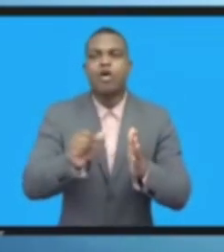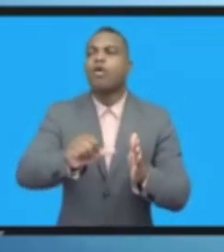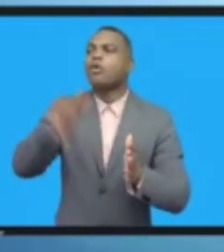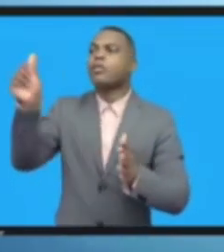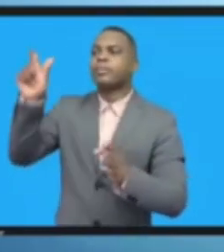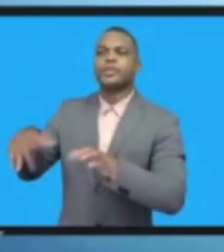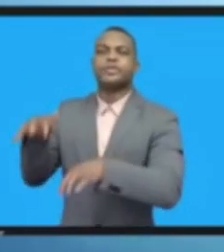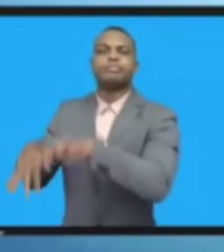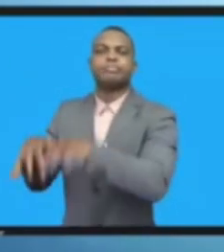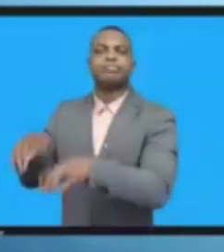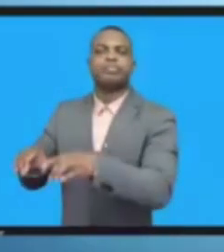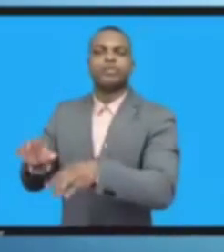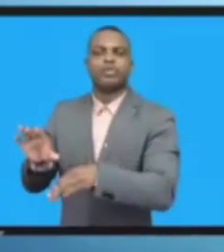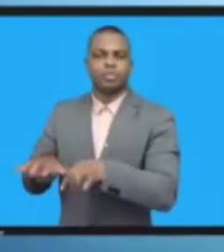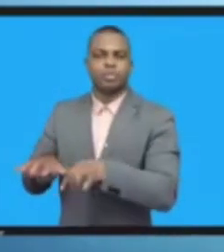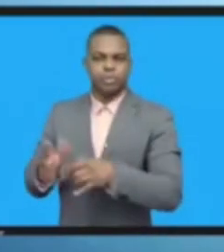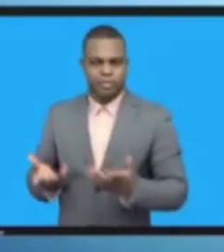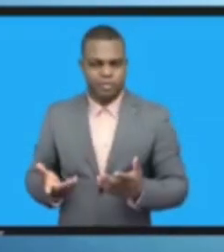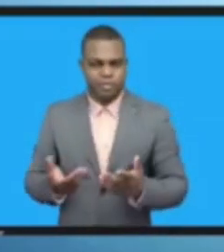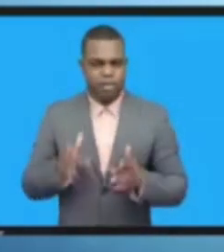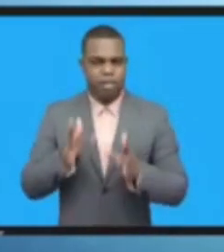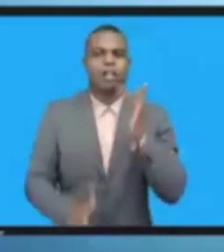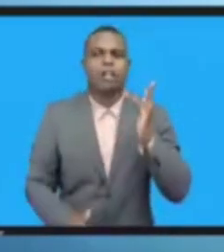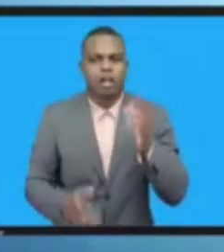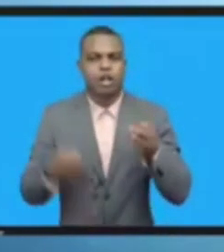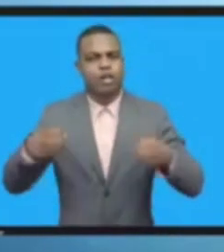وجدتم أنفسكم في مكان آخر